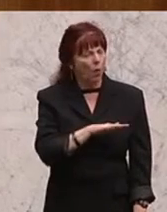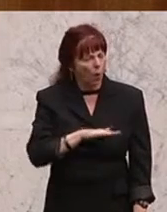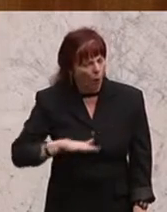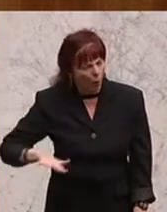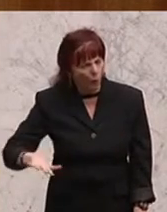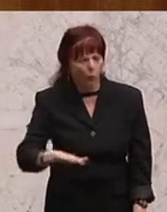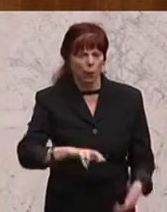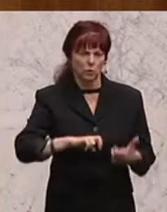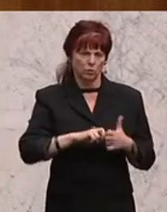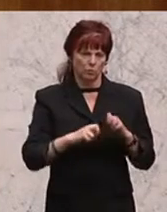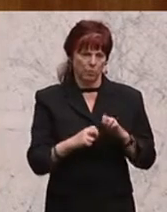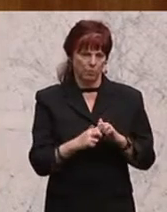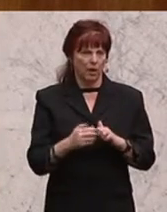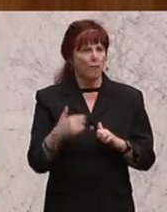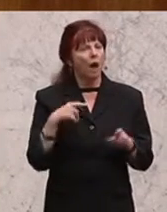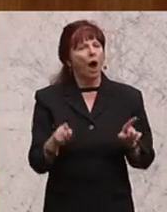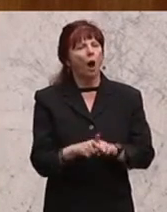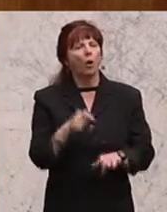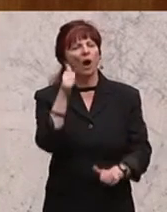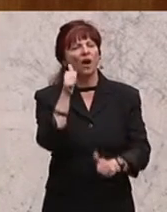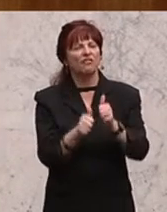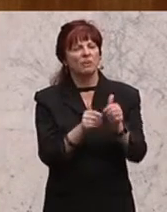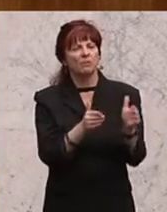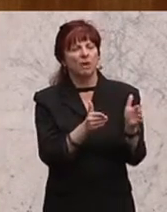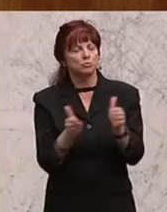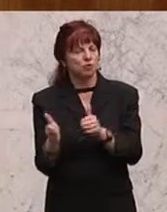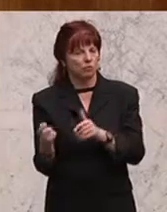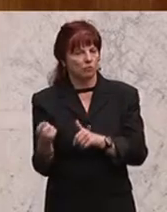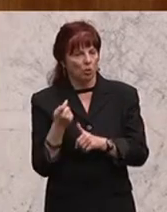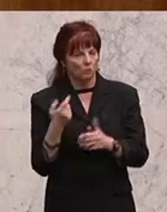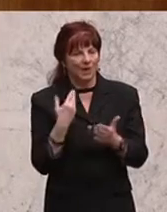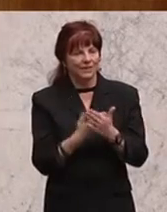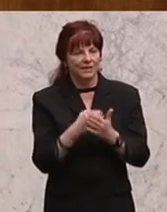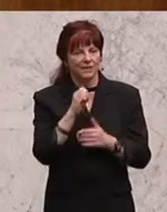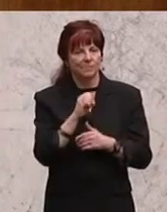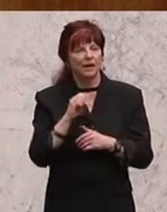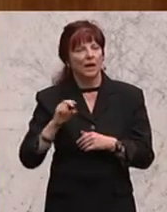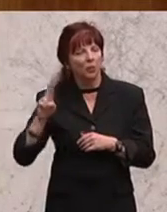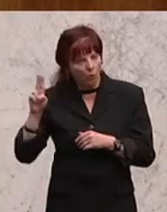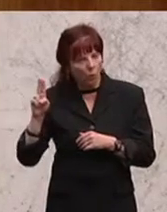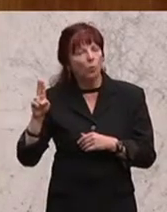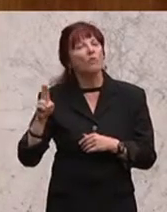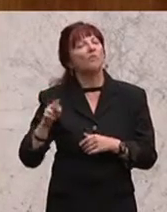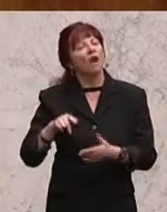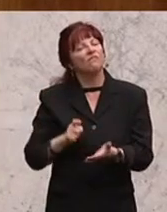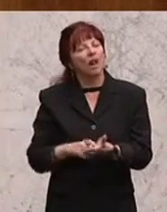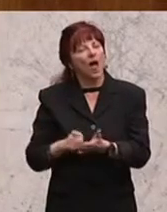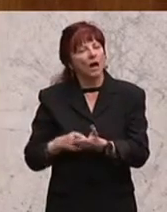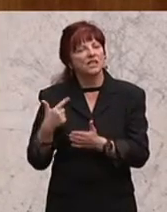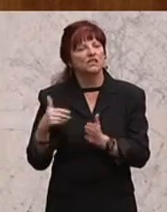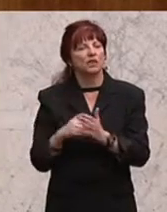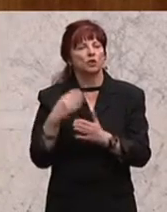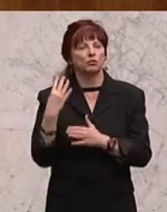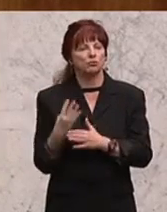sind und waren wettbewerbsverzehrend und wurden schließlich ja auf Druck der EU 2004 abgeschafft und konnten Gott sei Dank